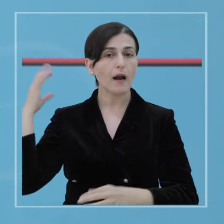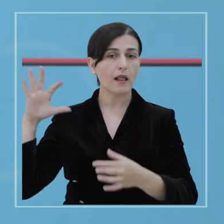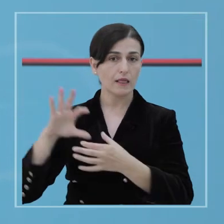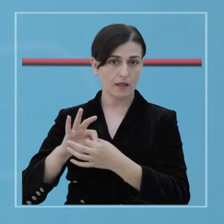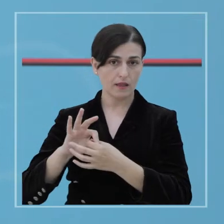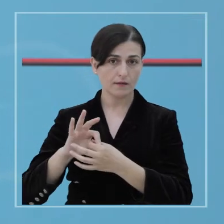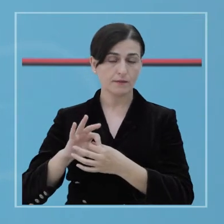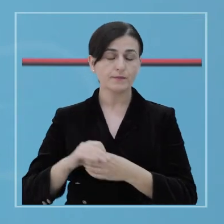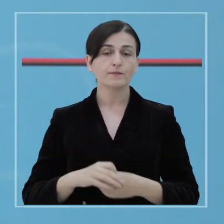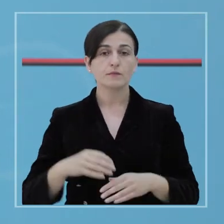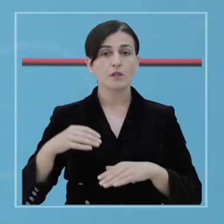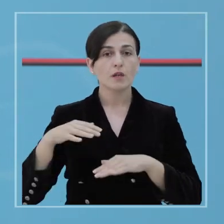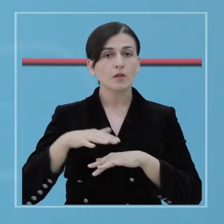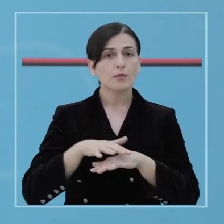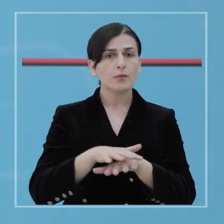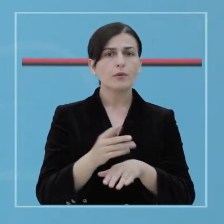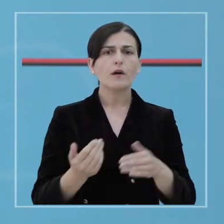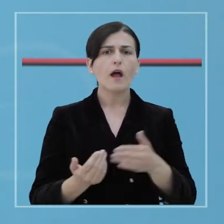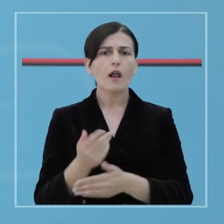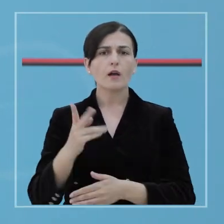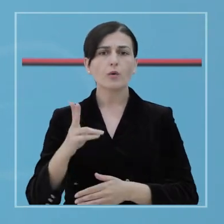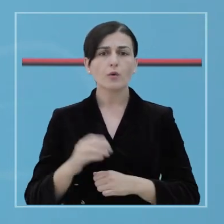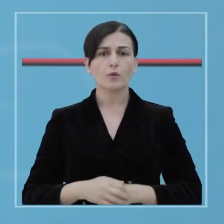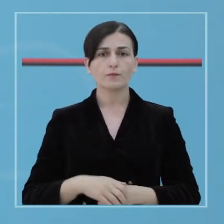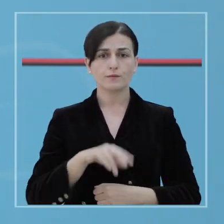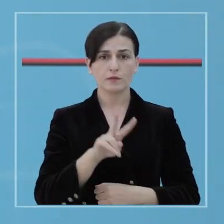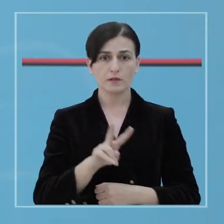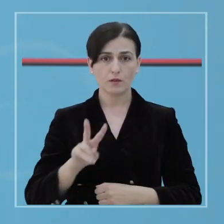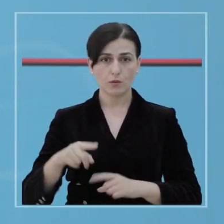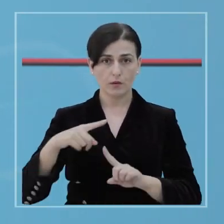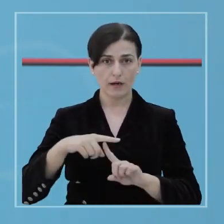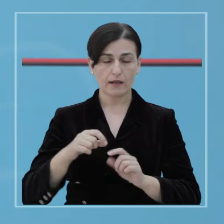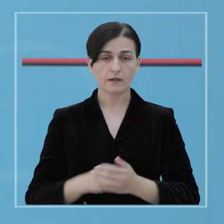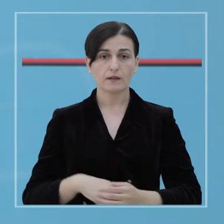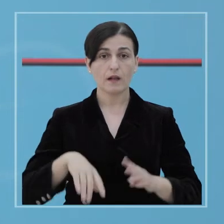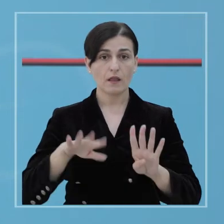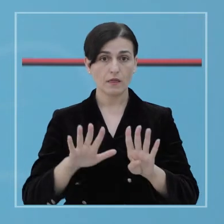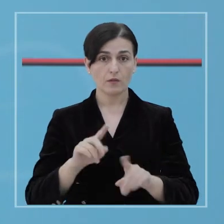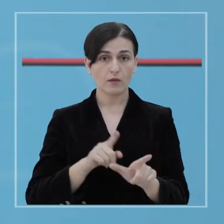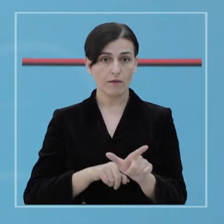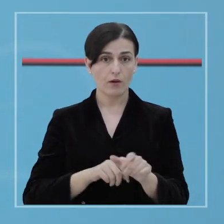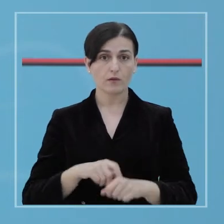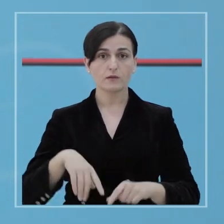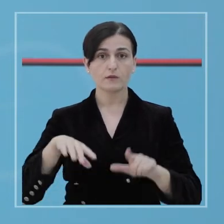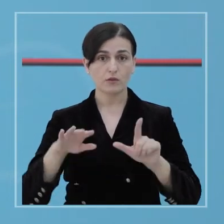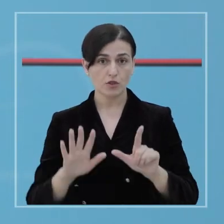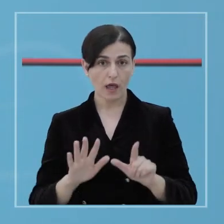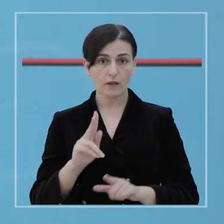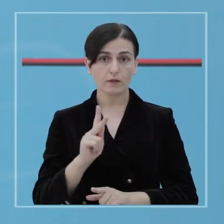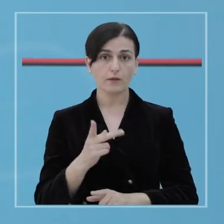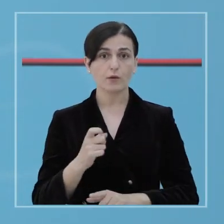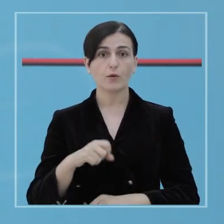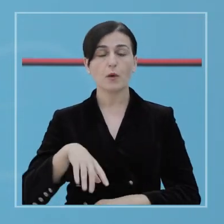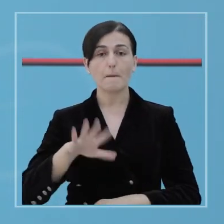herot pozitiv. Shëpëndarë e geografike e rastetve të reja janë 22 të prekur në Tiran, 9 në Vlorë, 7